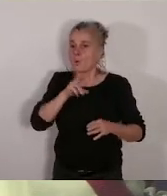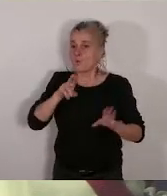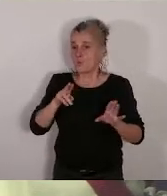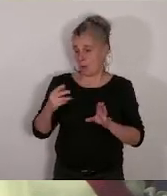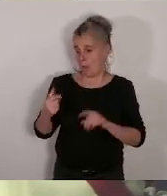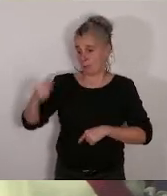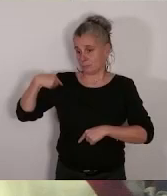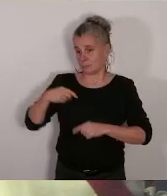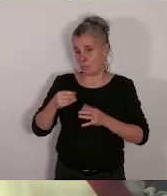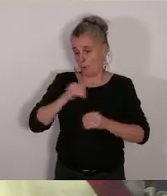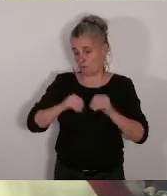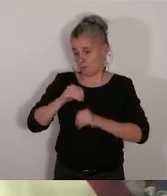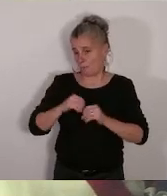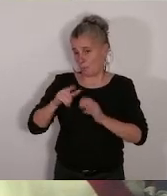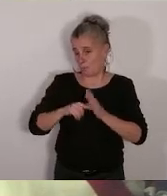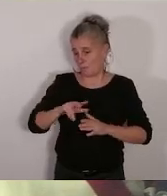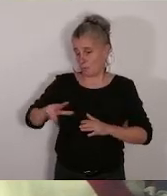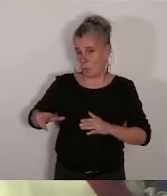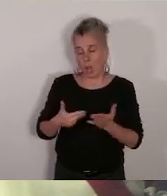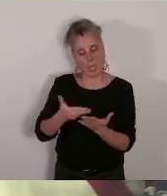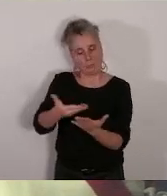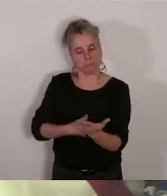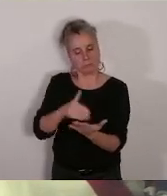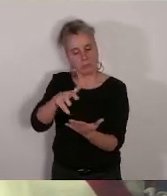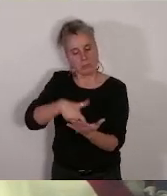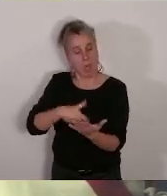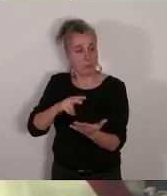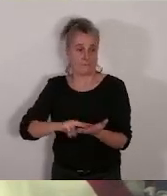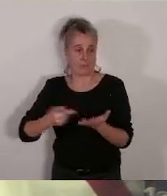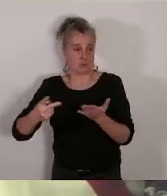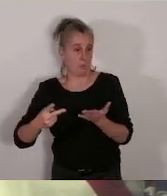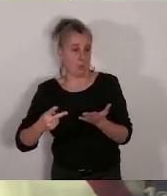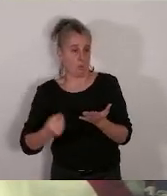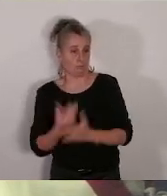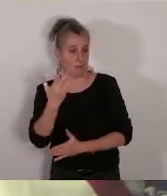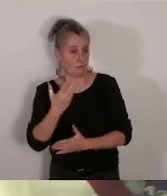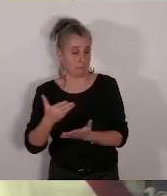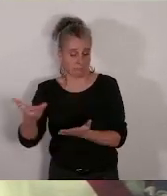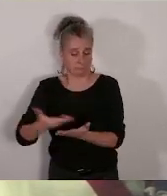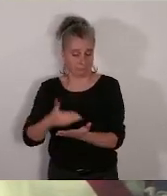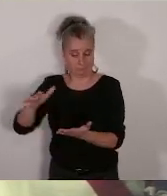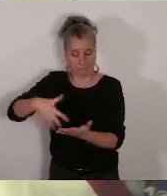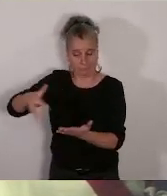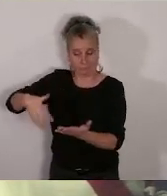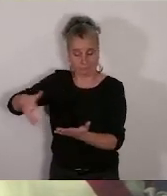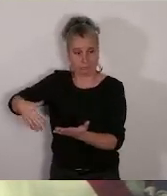actualisée de cette grande convention entre la ville et l'ANRU